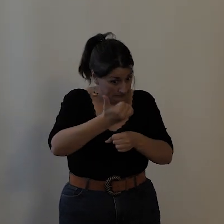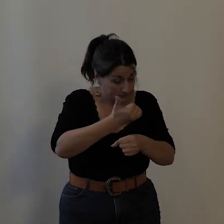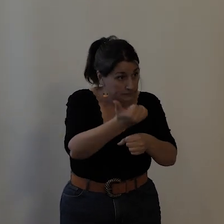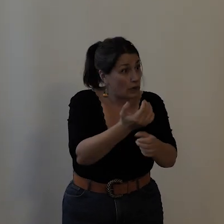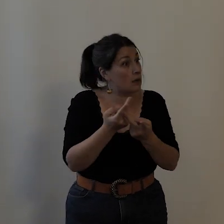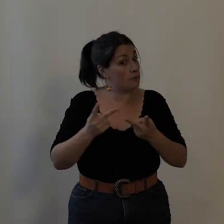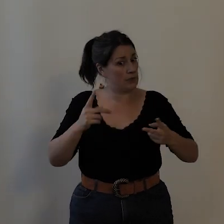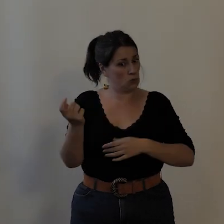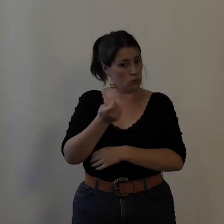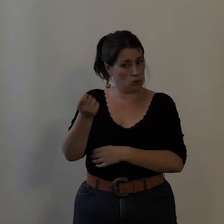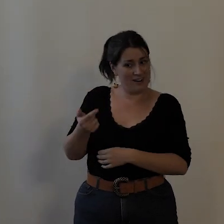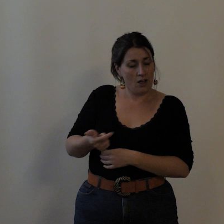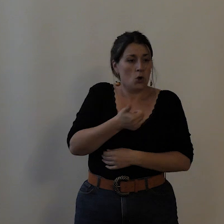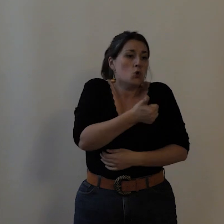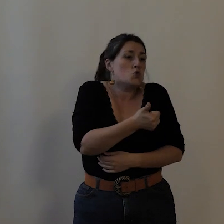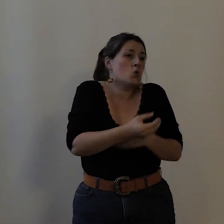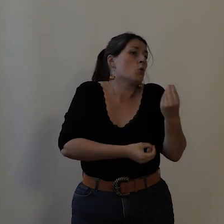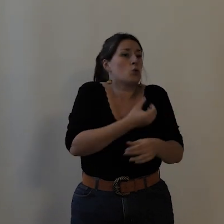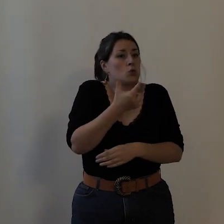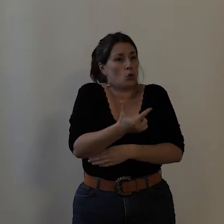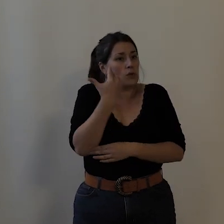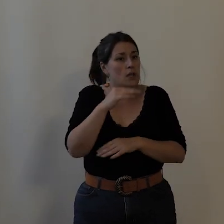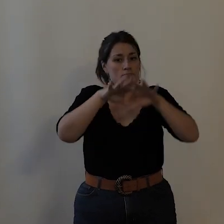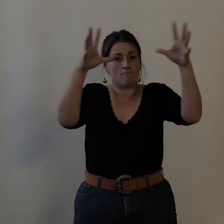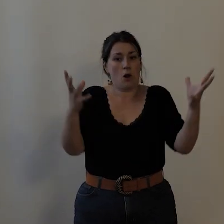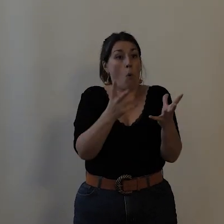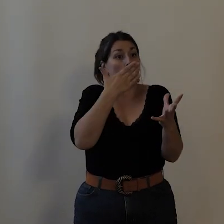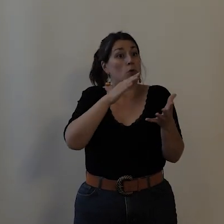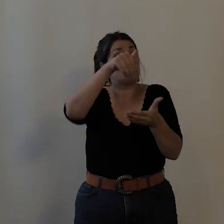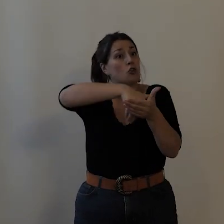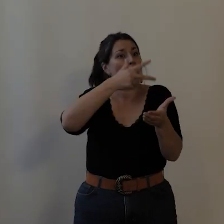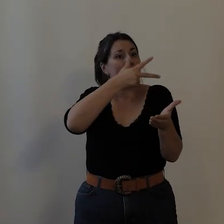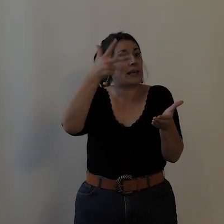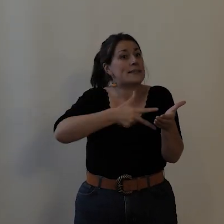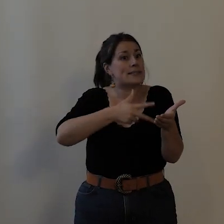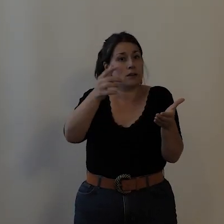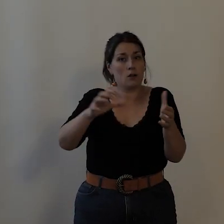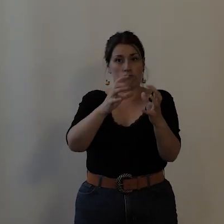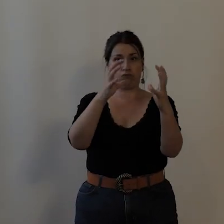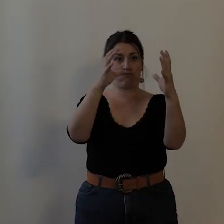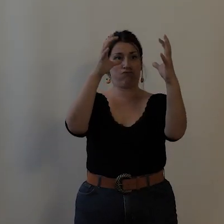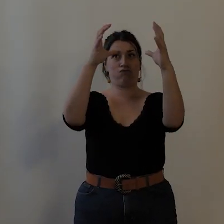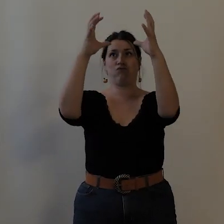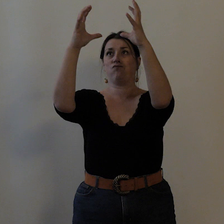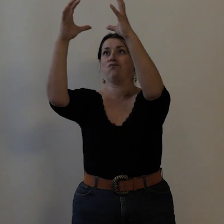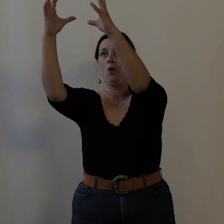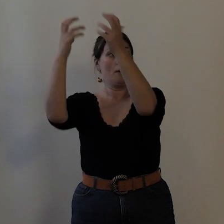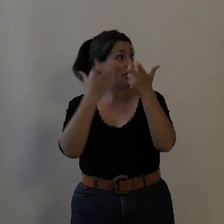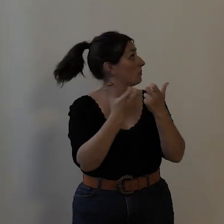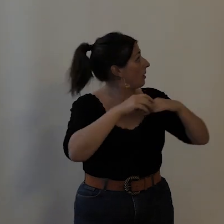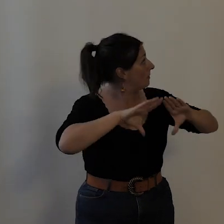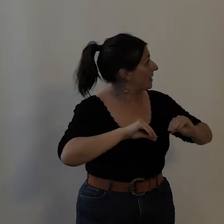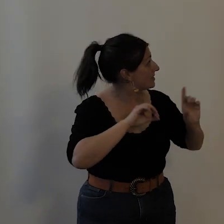la ville de Tours organise une à deux ascensions de ballons à gaz sur l'espace public. Ici, c'est la place Anatole France.